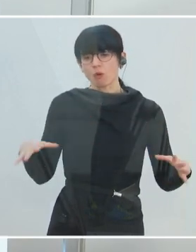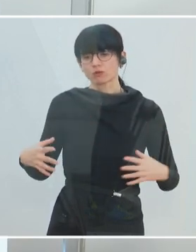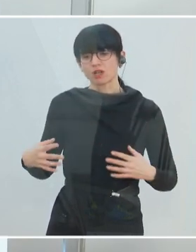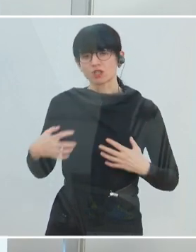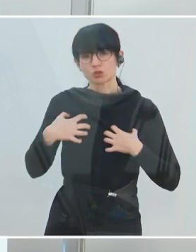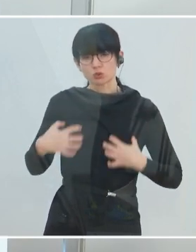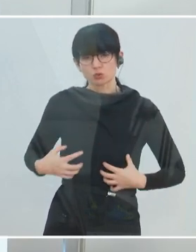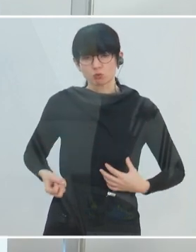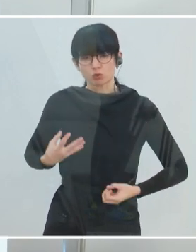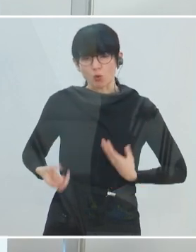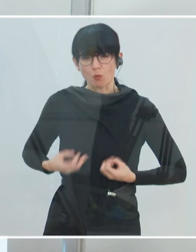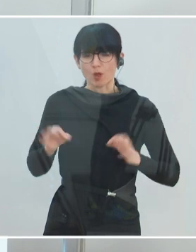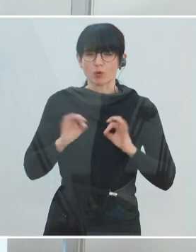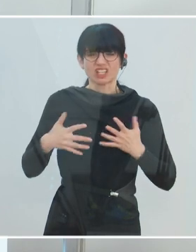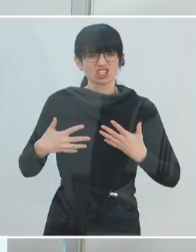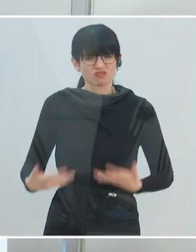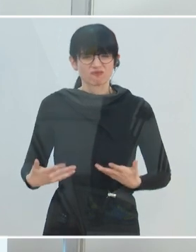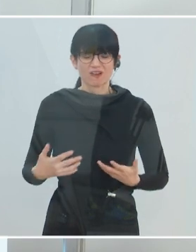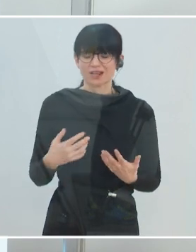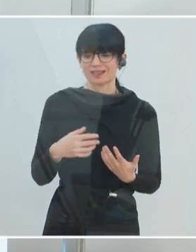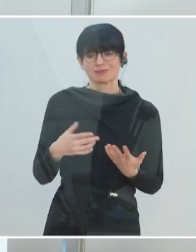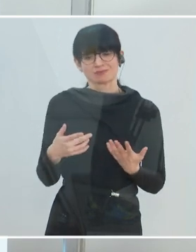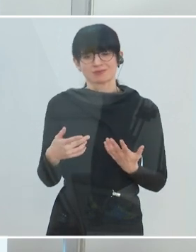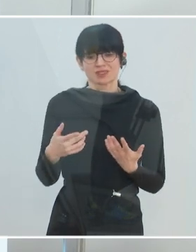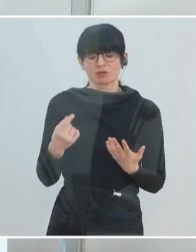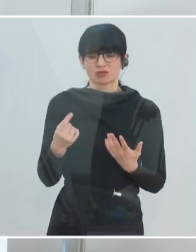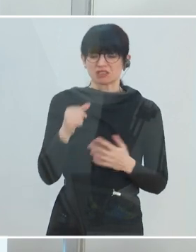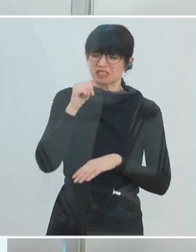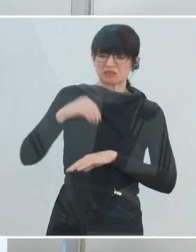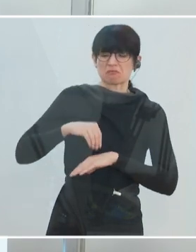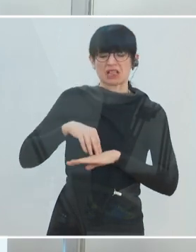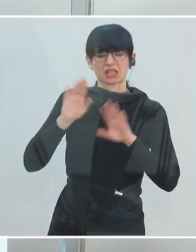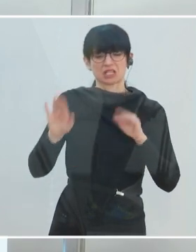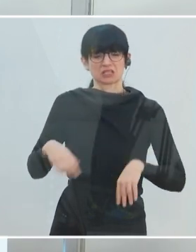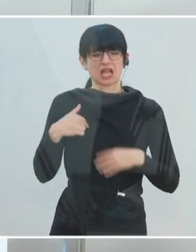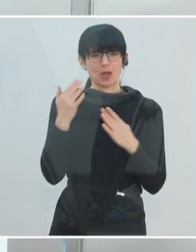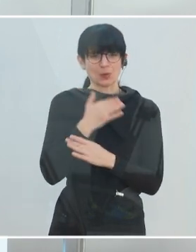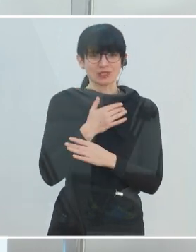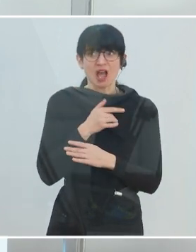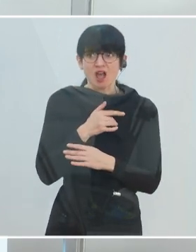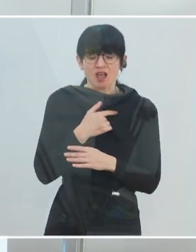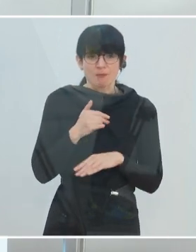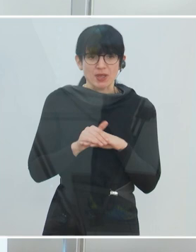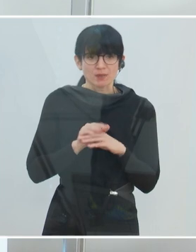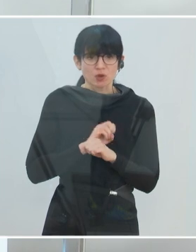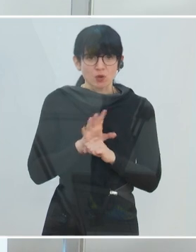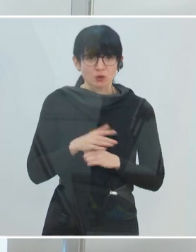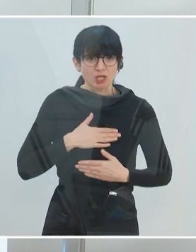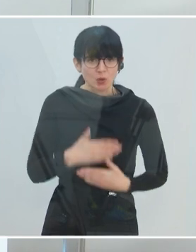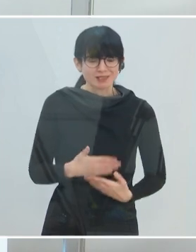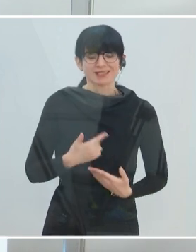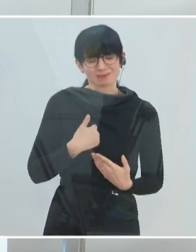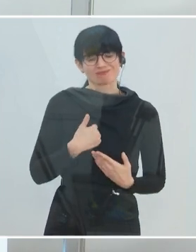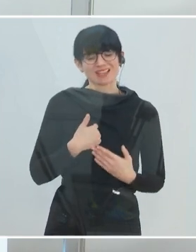keine starken Symptome haben und die sich deswegen nicht melden, weil sie nur leichte Symptome haben, aus diesem Infektionsgeschehen heraus.